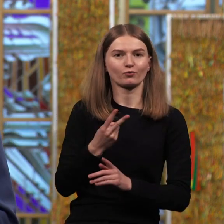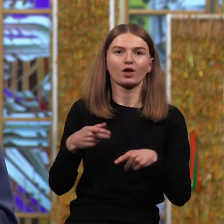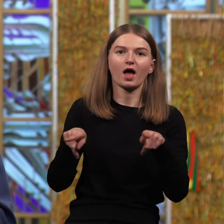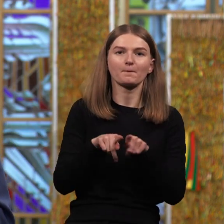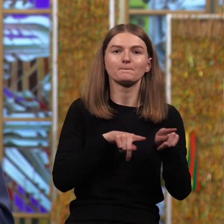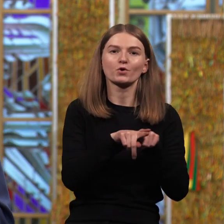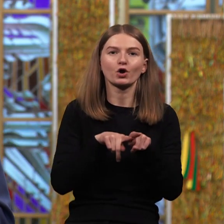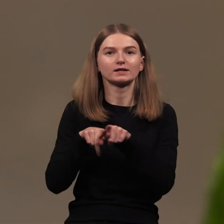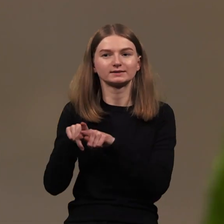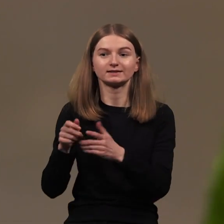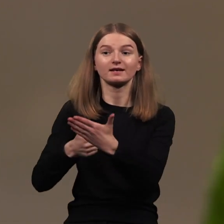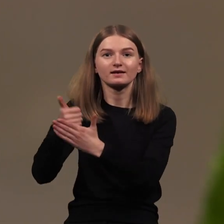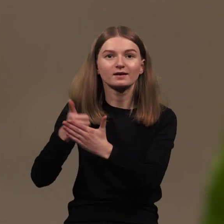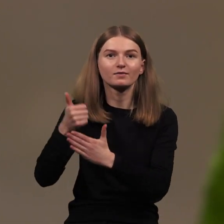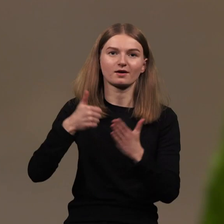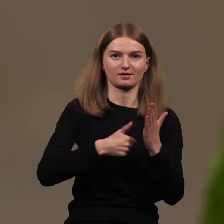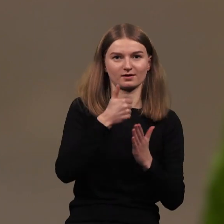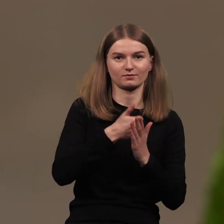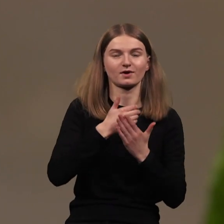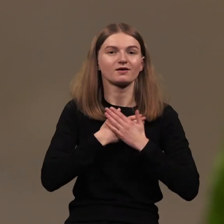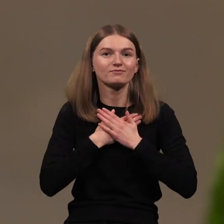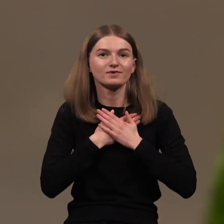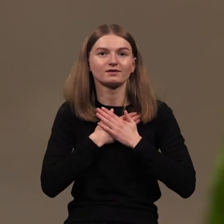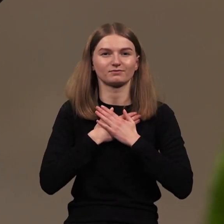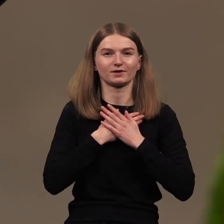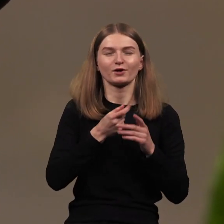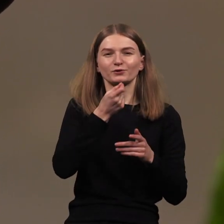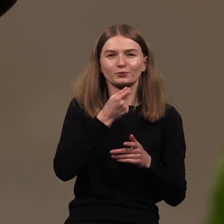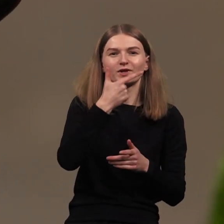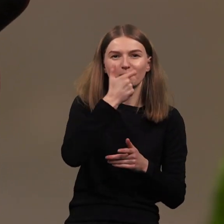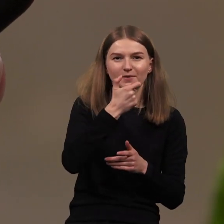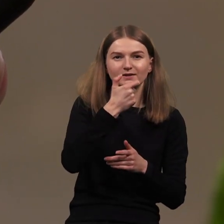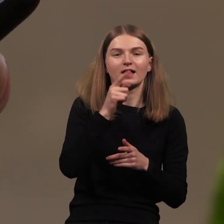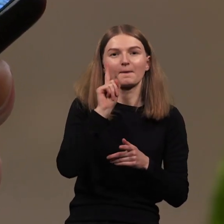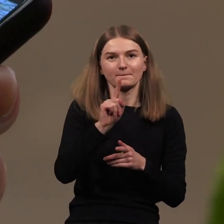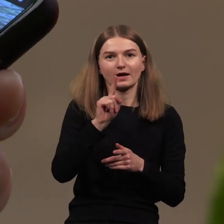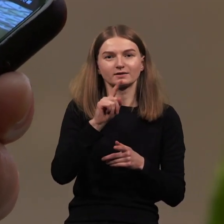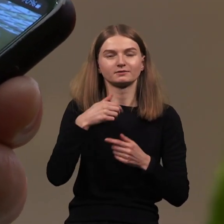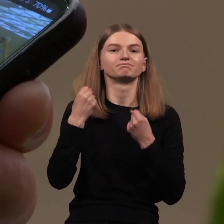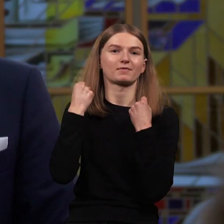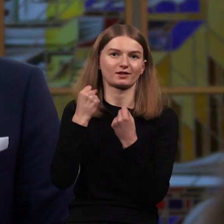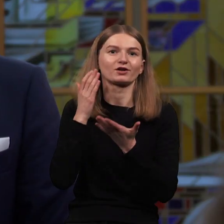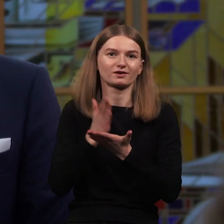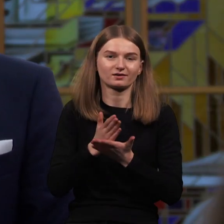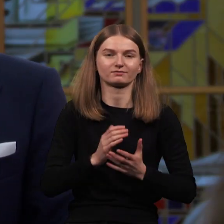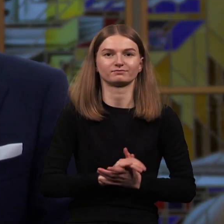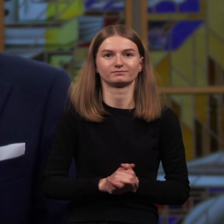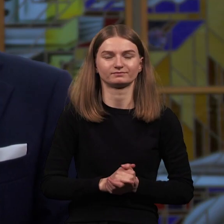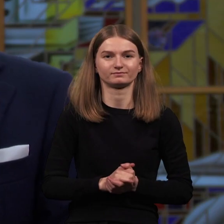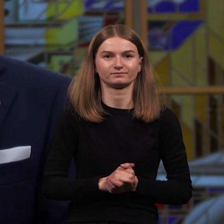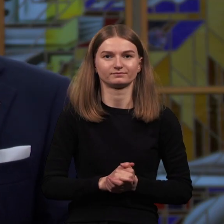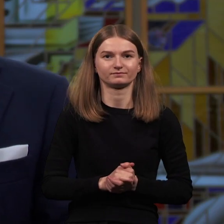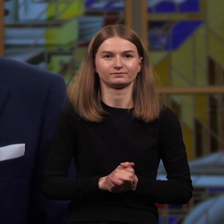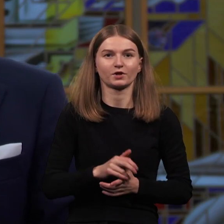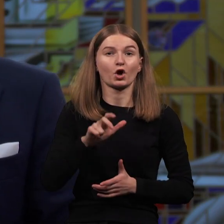sesėjais, kurie gerbė vieni kitus, myli vienas kitą kartą susipyksta, bet galų galia vienas kitą palaiko. Nors